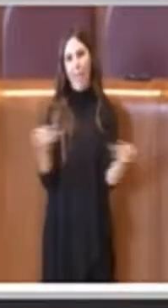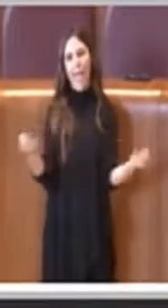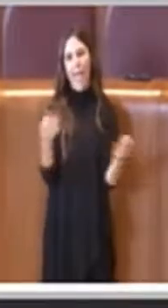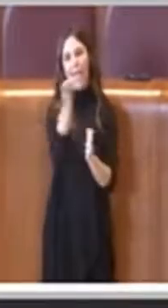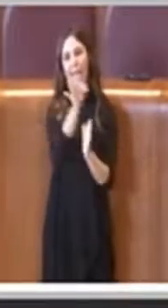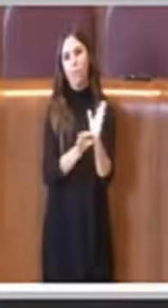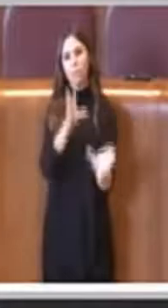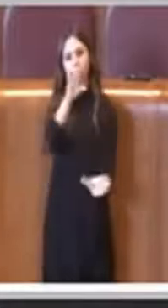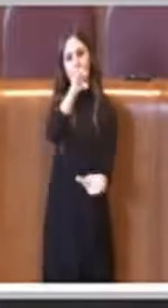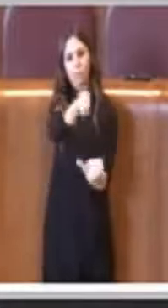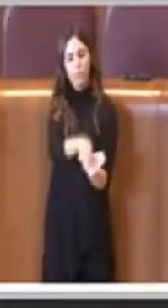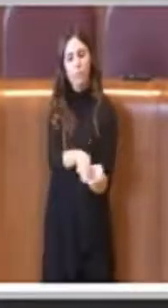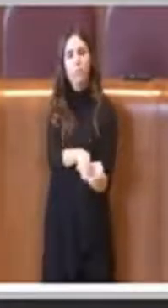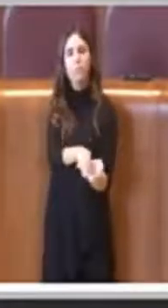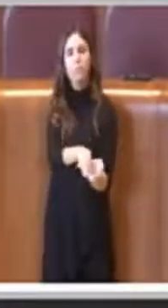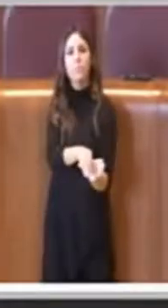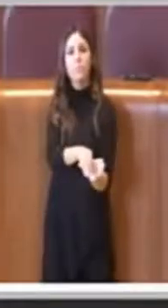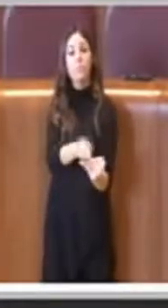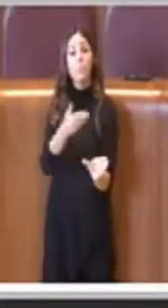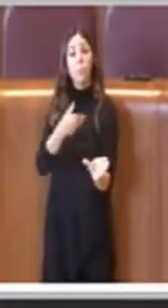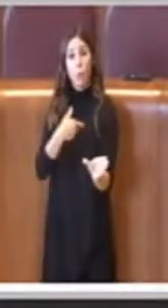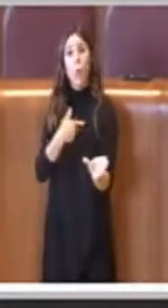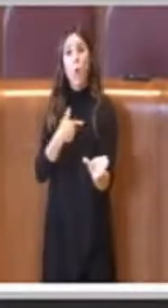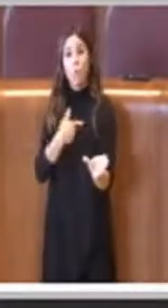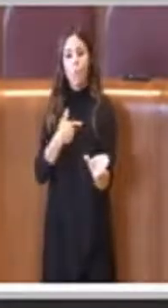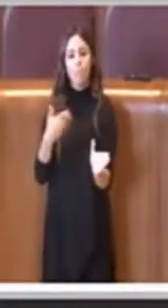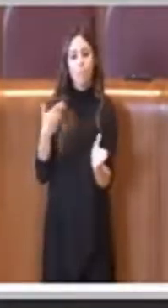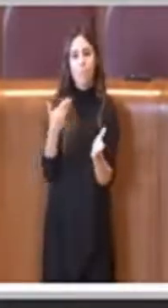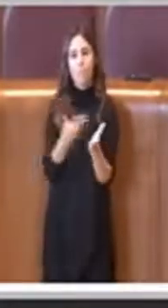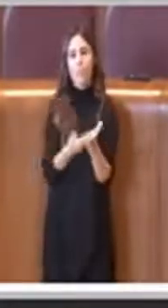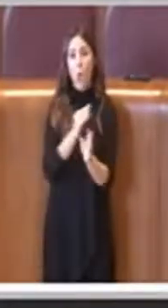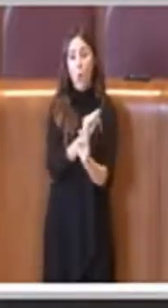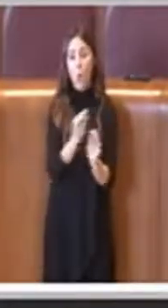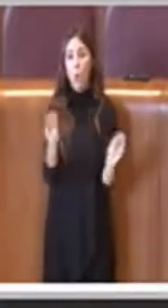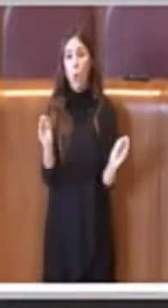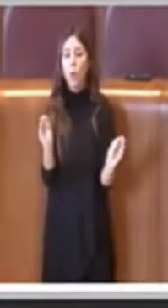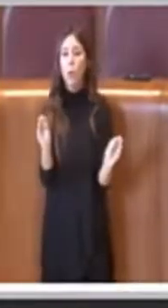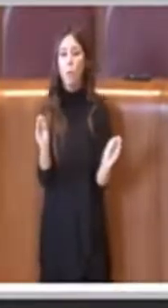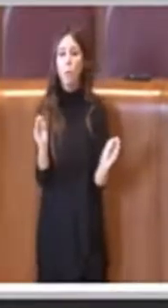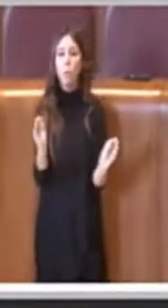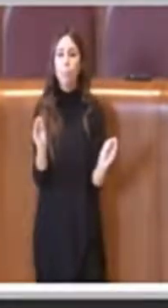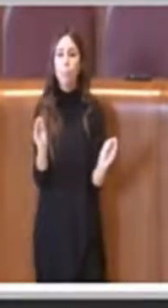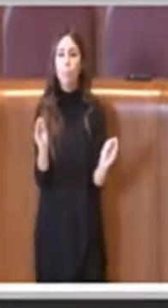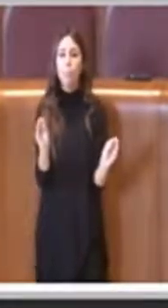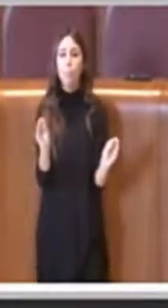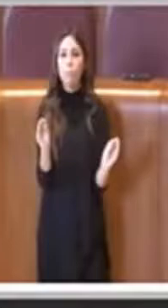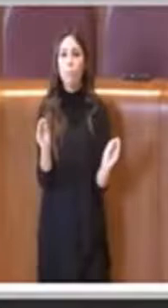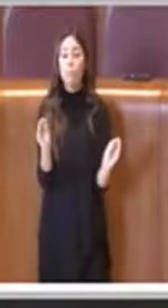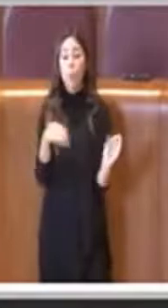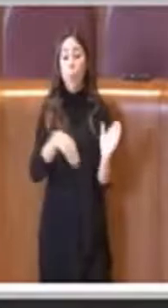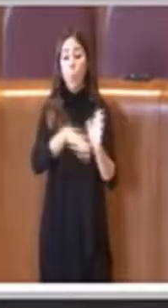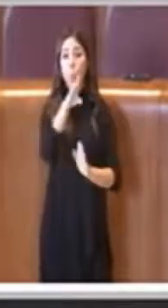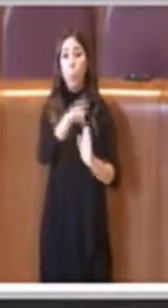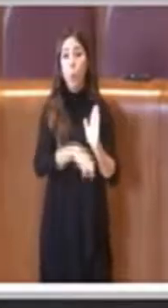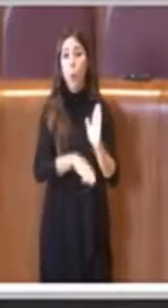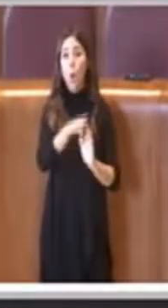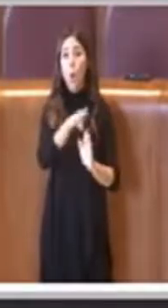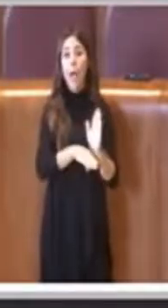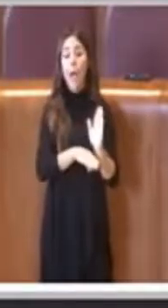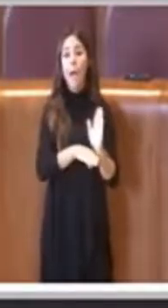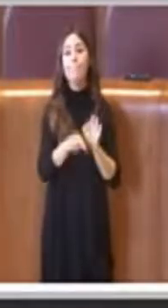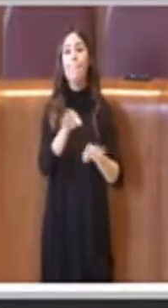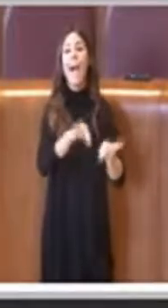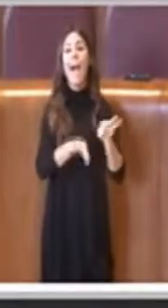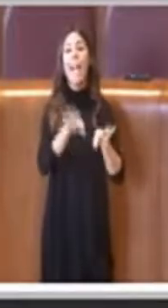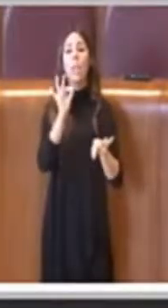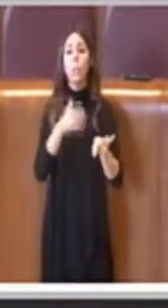regolamento avevamo richiesto appunto nel nostro diciamo programma elettorale avevamo